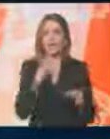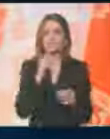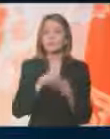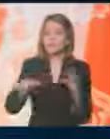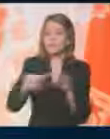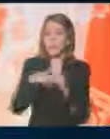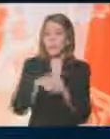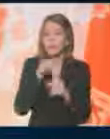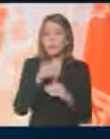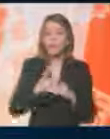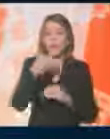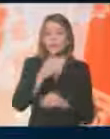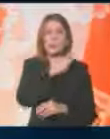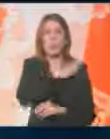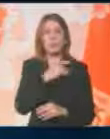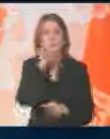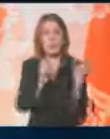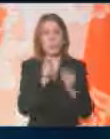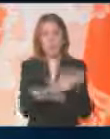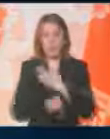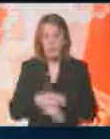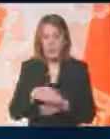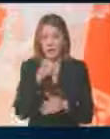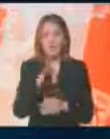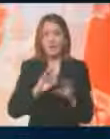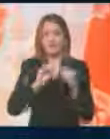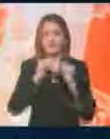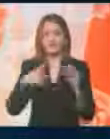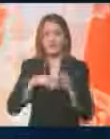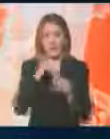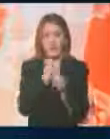zapošljavanja i unapređenja položaja osoba sa invaliditetom na tržištu rada.